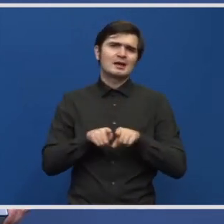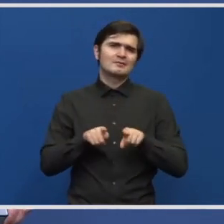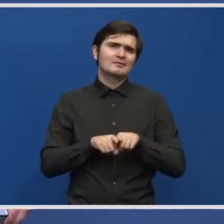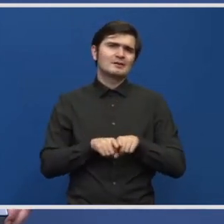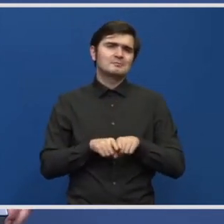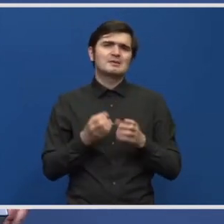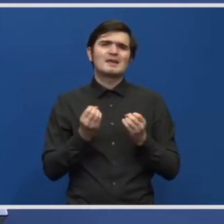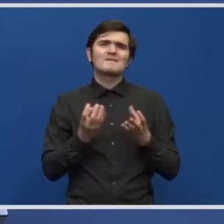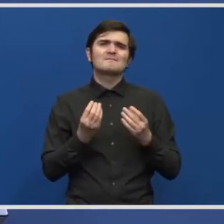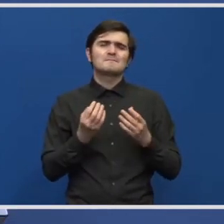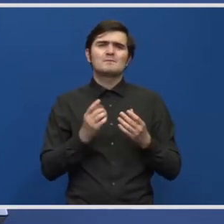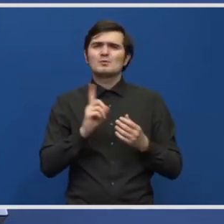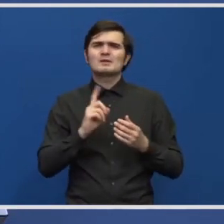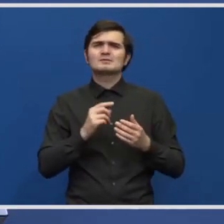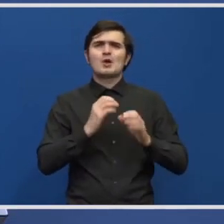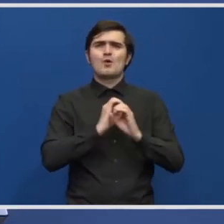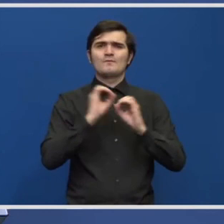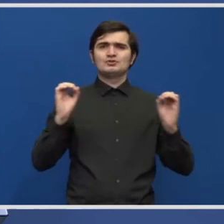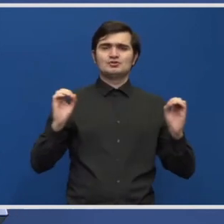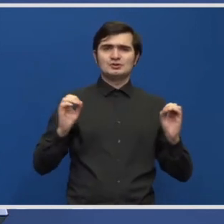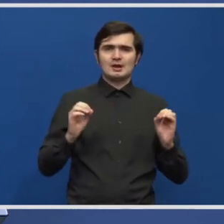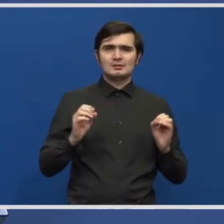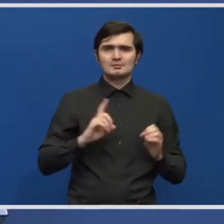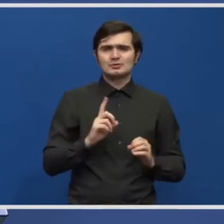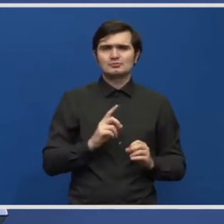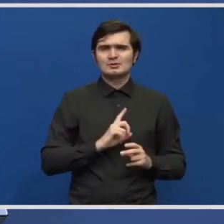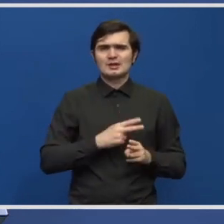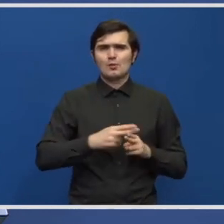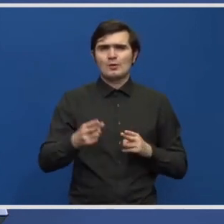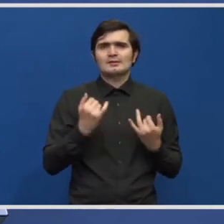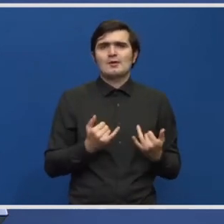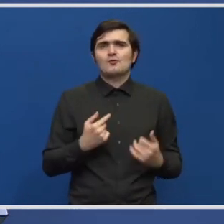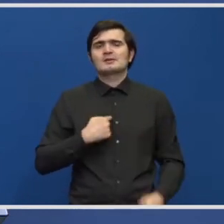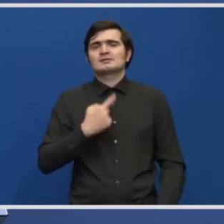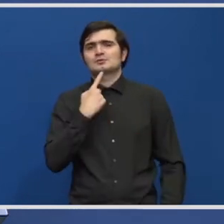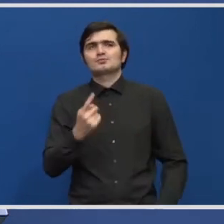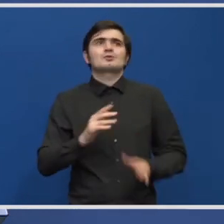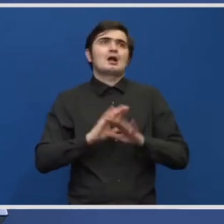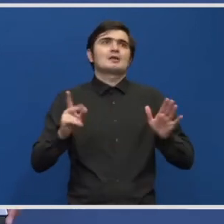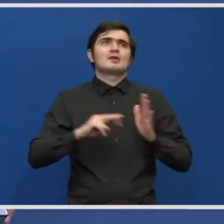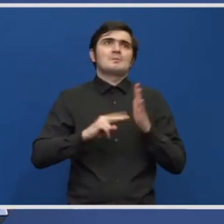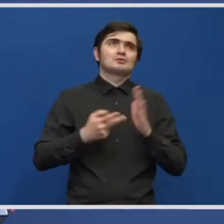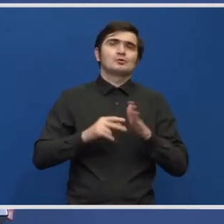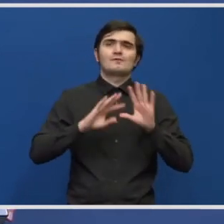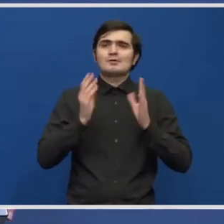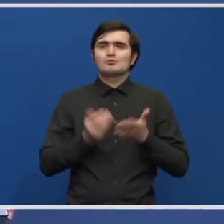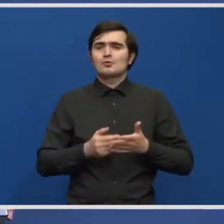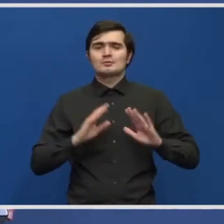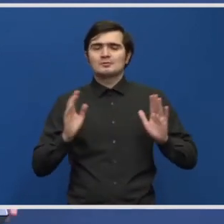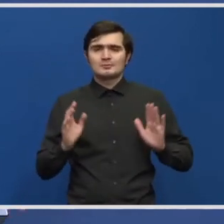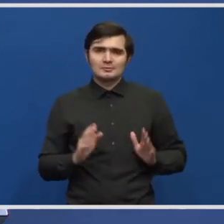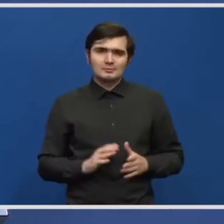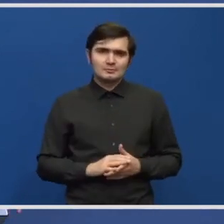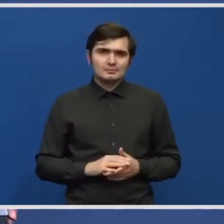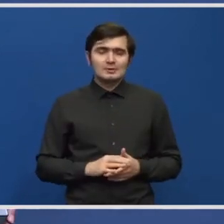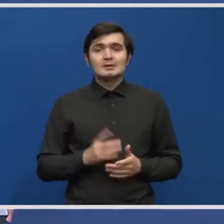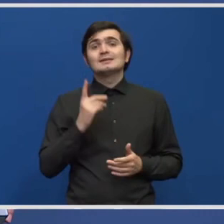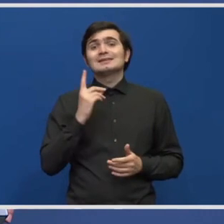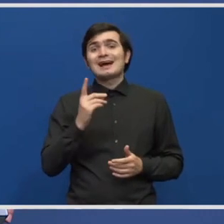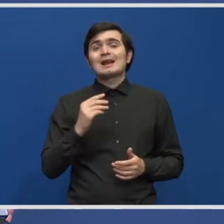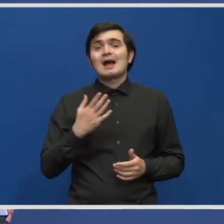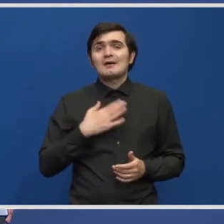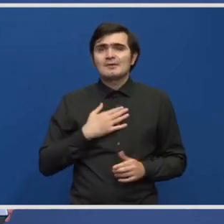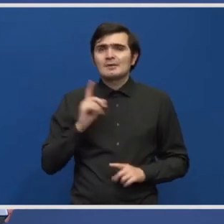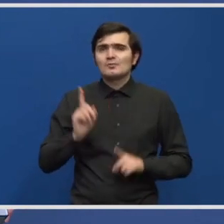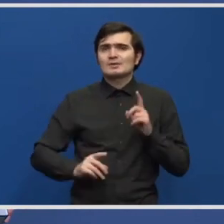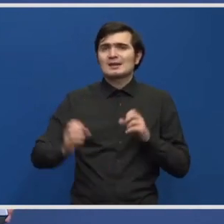ca să spun așa, informal. Deci ar fi incorrect în acest moment din partea mea să spun gata, e totul rezolvat, dar semnele